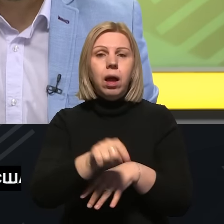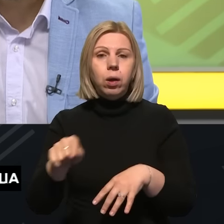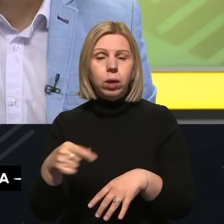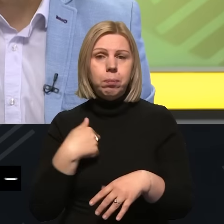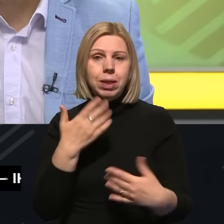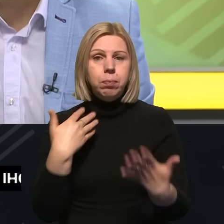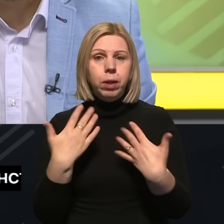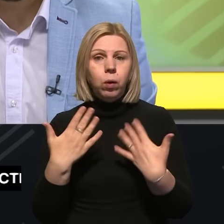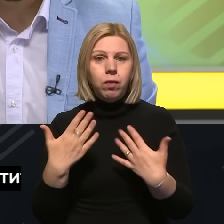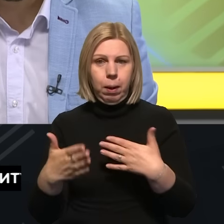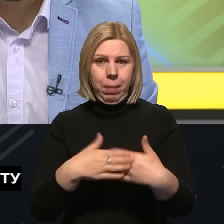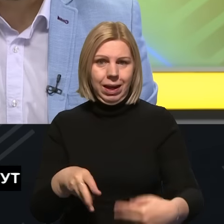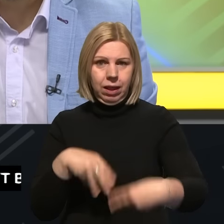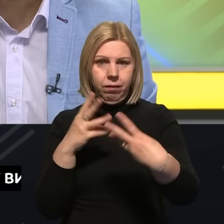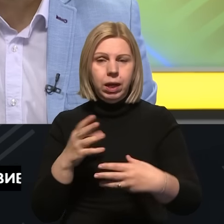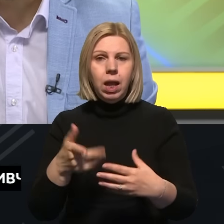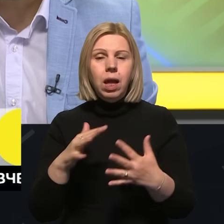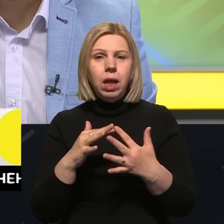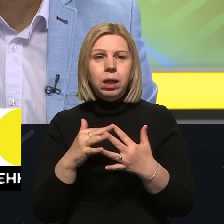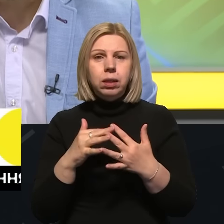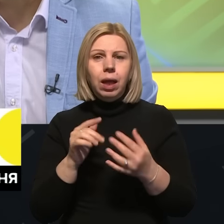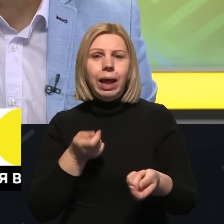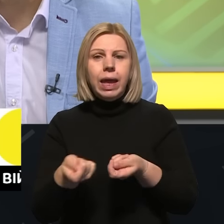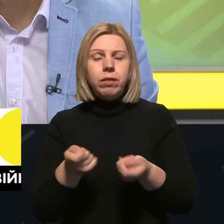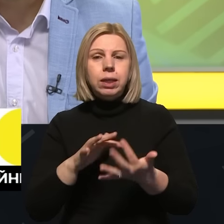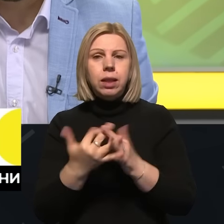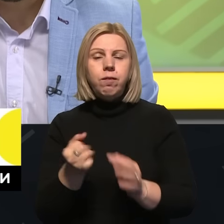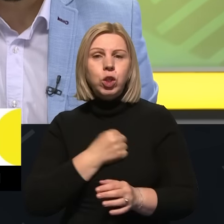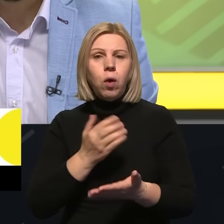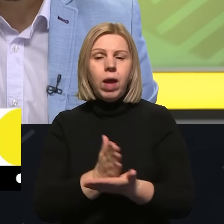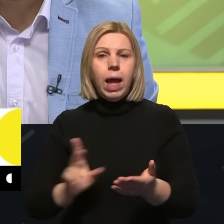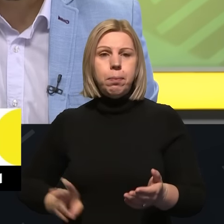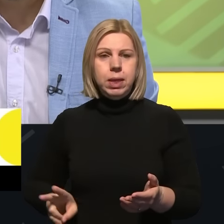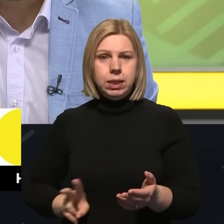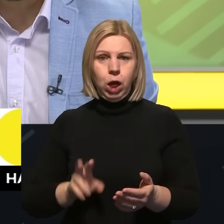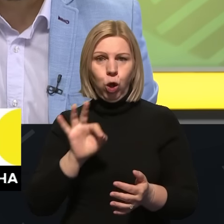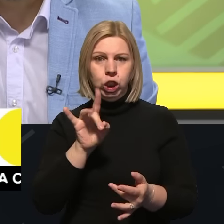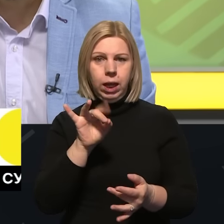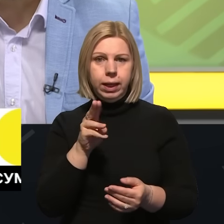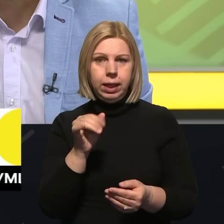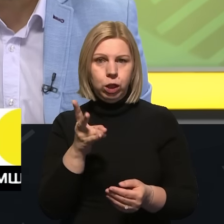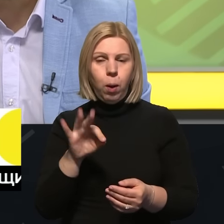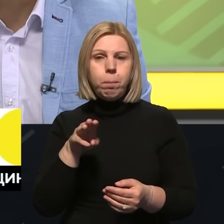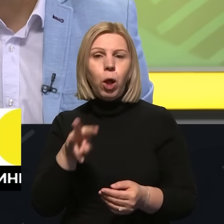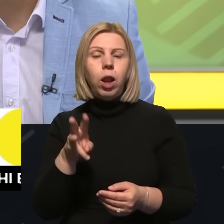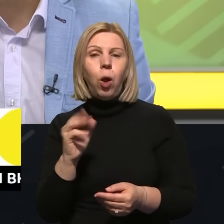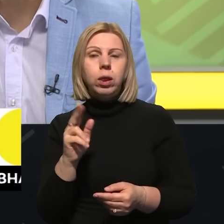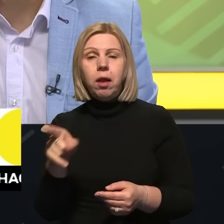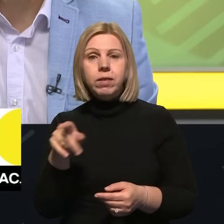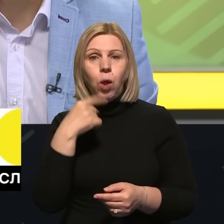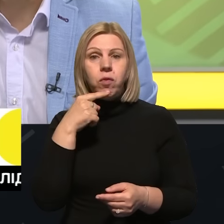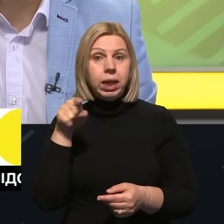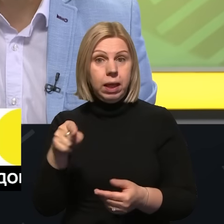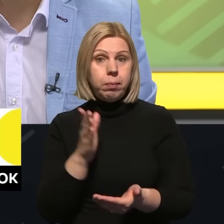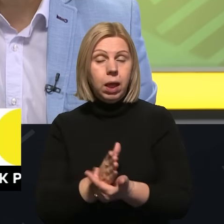спілкувалися перед ефіром із керівником селищної військової адміністрації, очеретиного, це Микола Коваленко, і він сказав, що